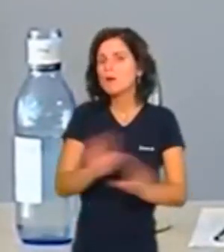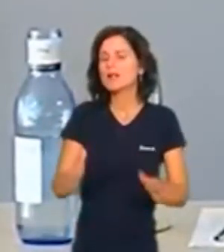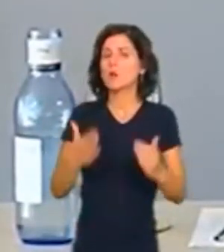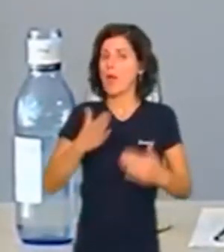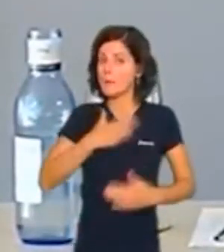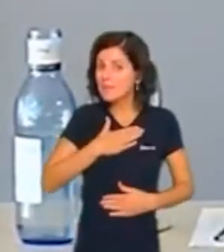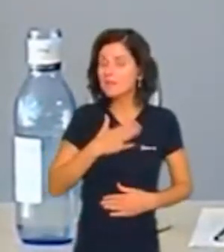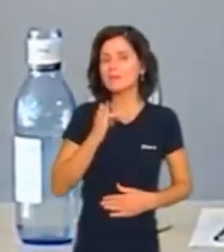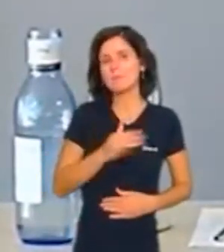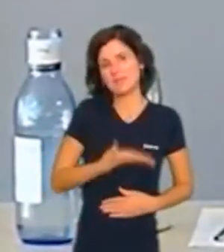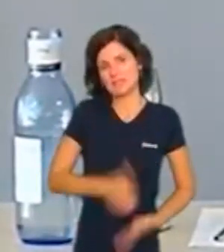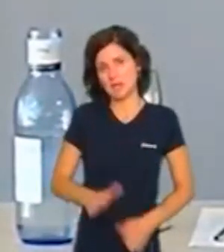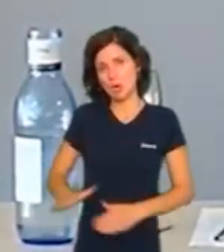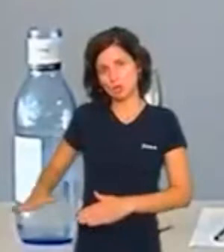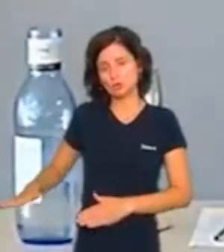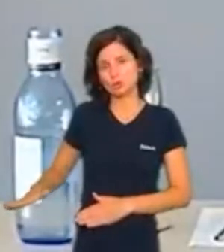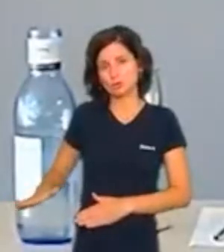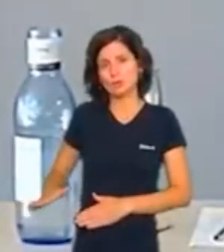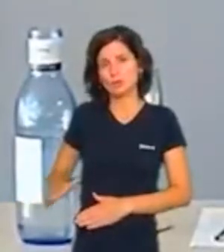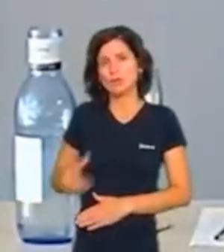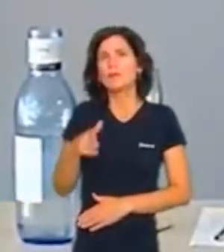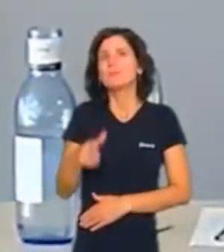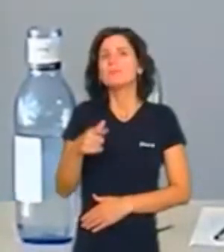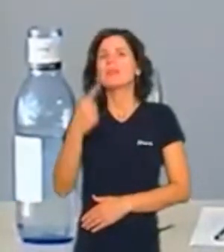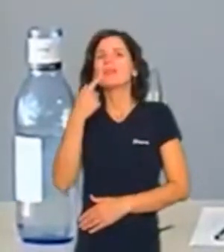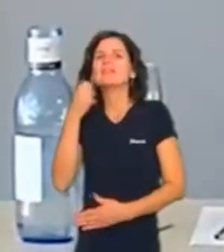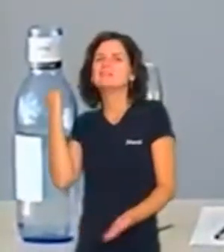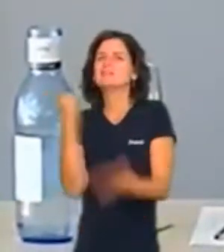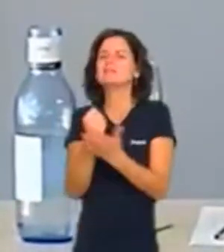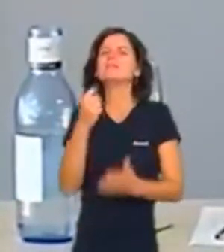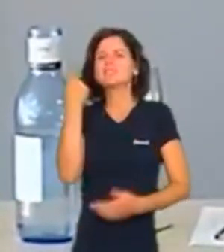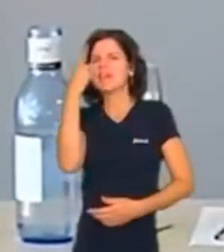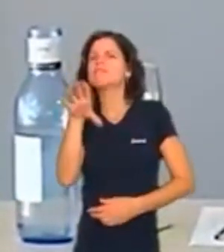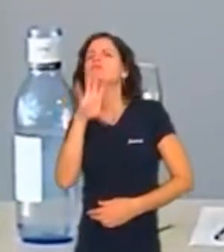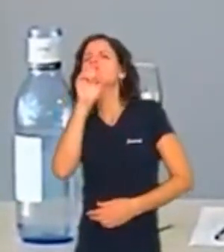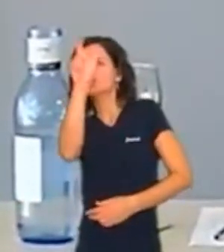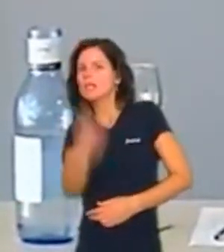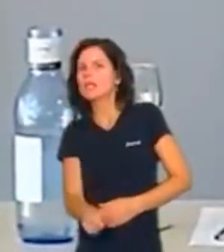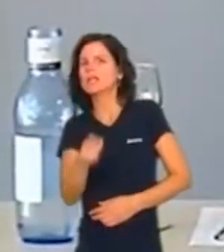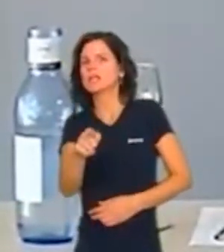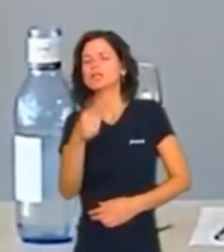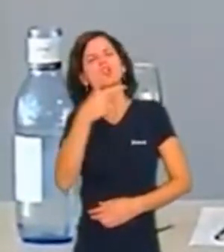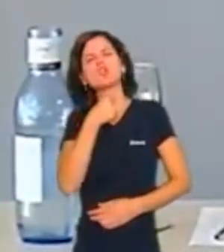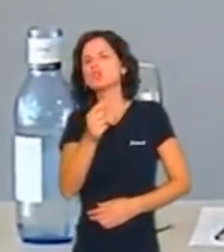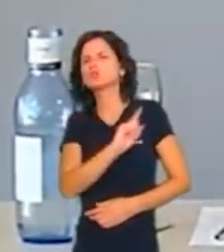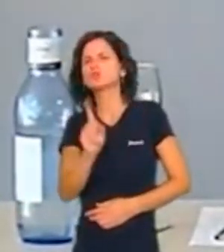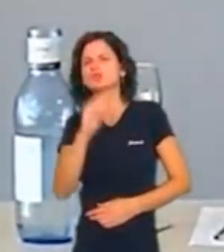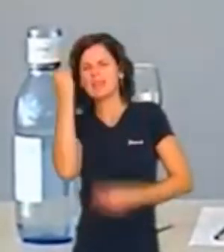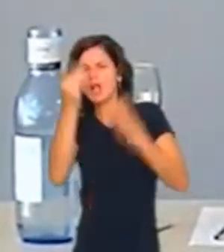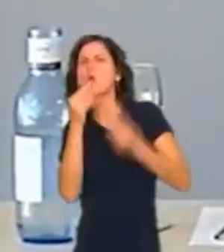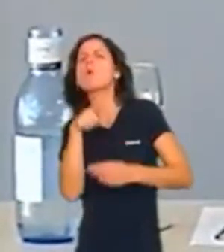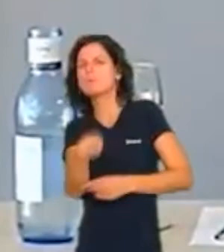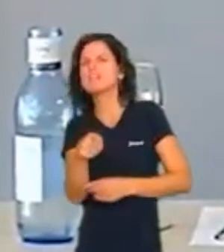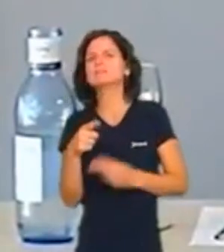i és que te tenim assenyalada, no ens agrada com penses ni com eres